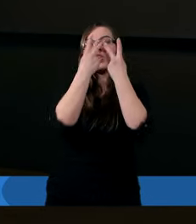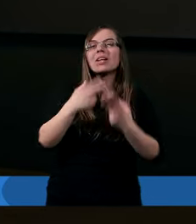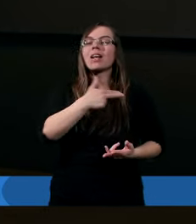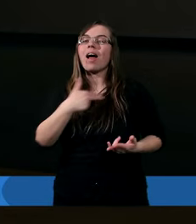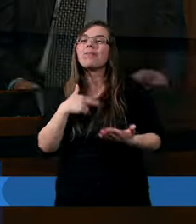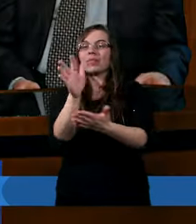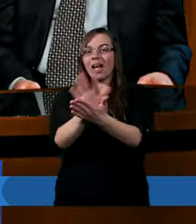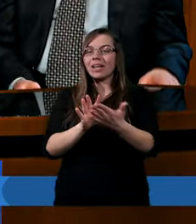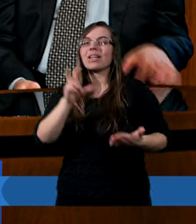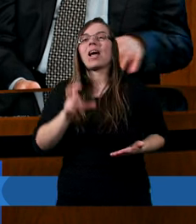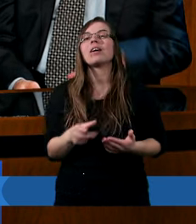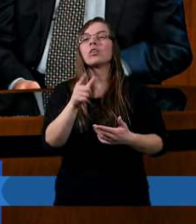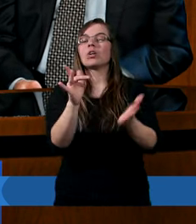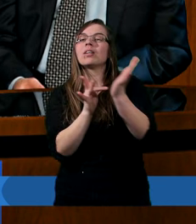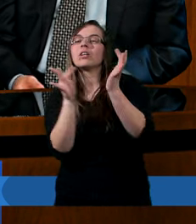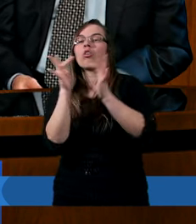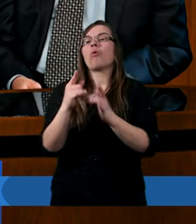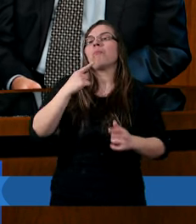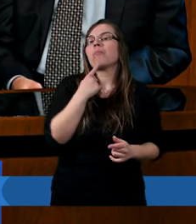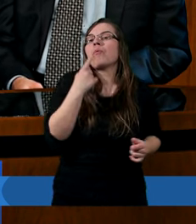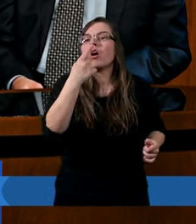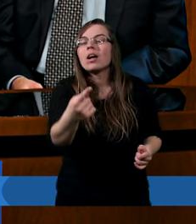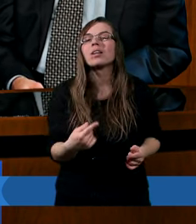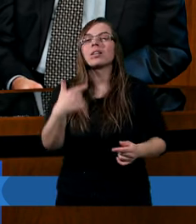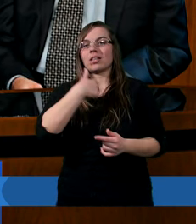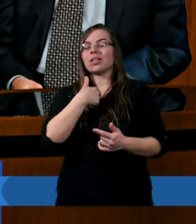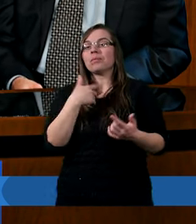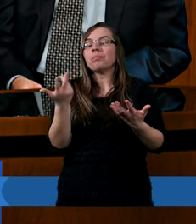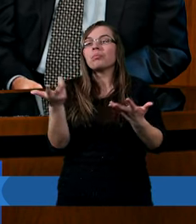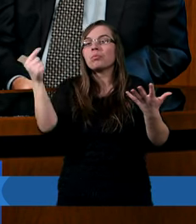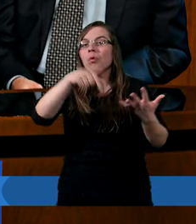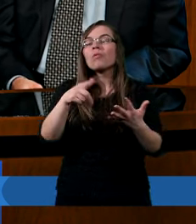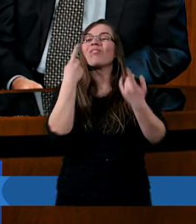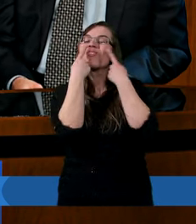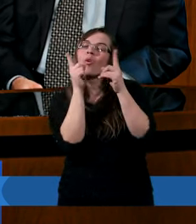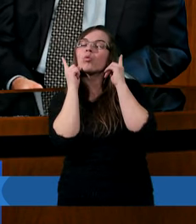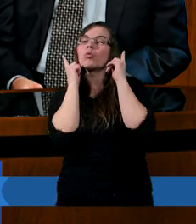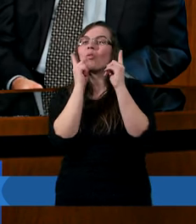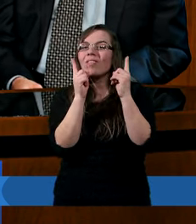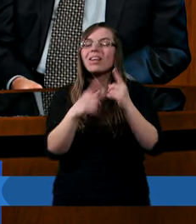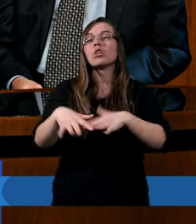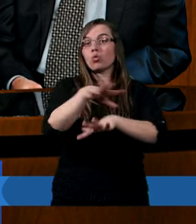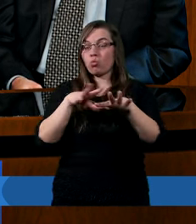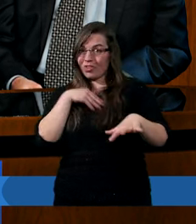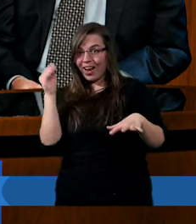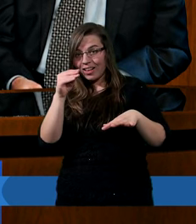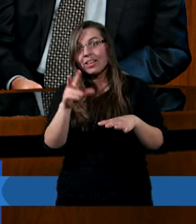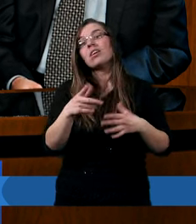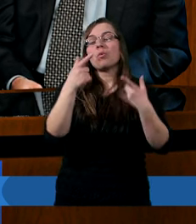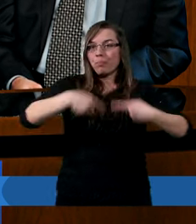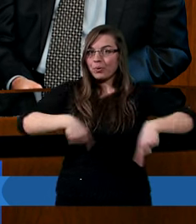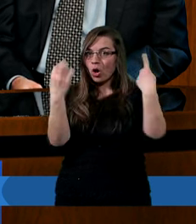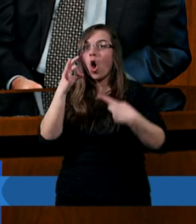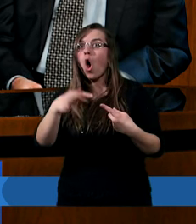tekstach? Bo Chrystus powiedział, że na te trzy kwestie zwróci uwagę Duch Święty i